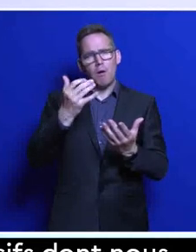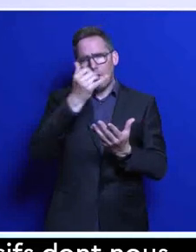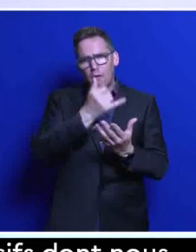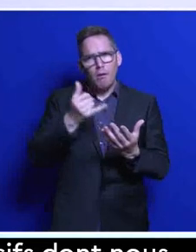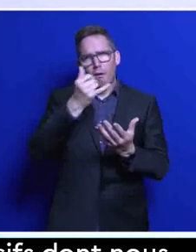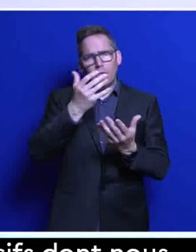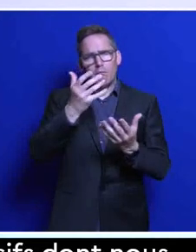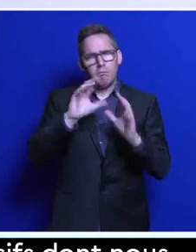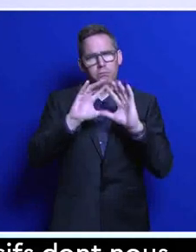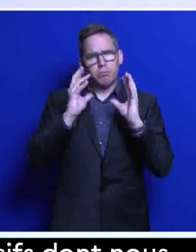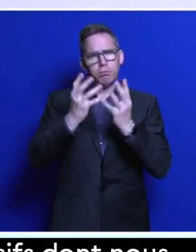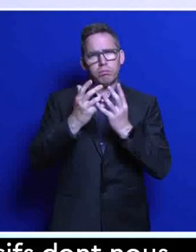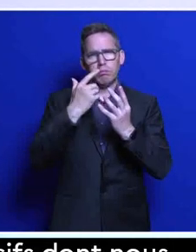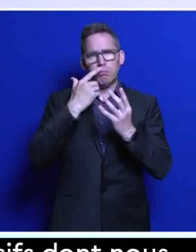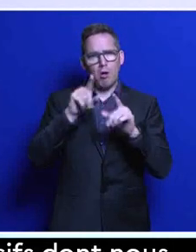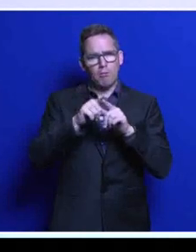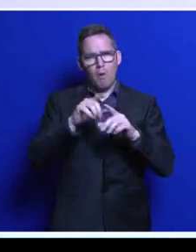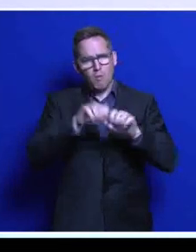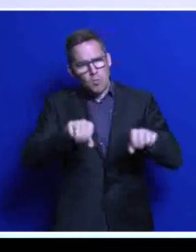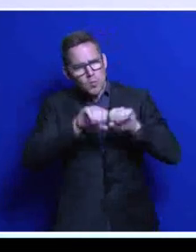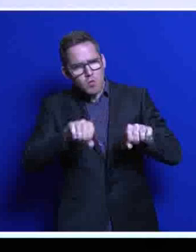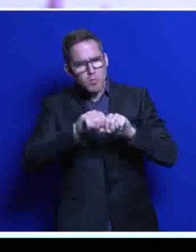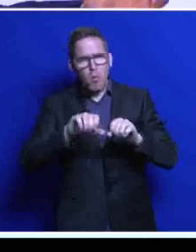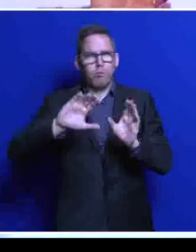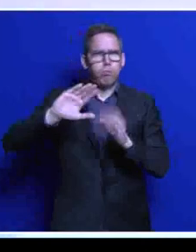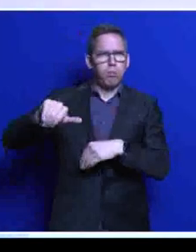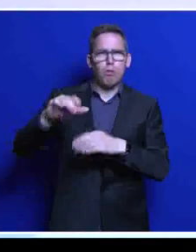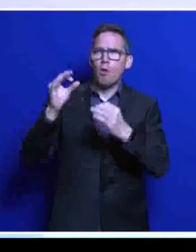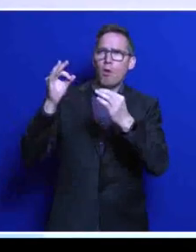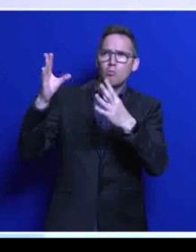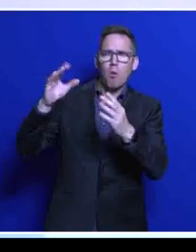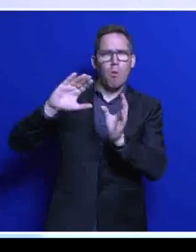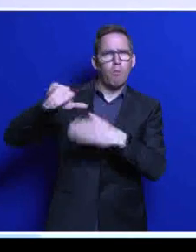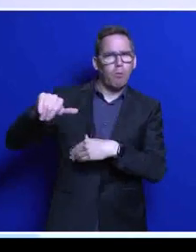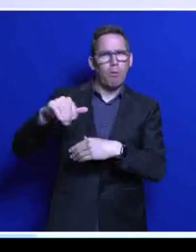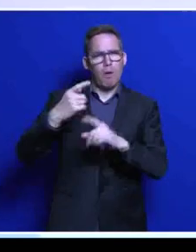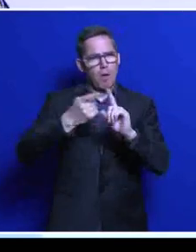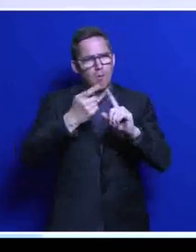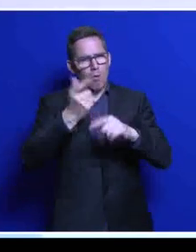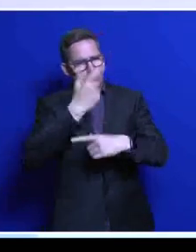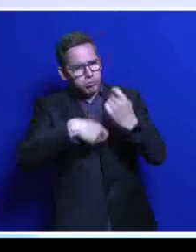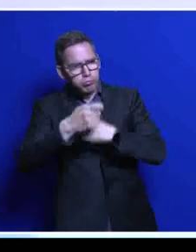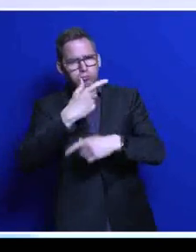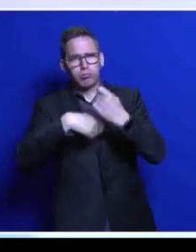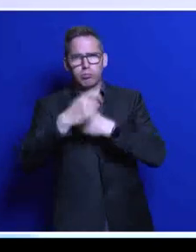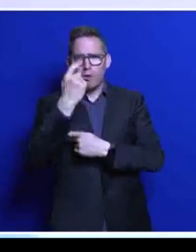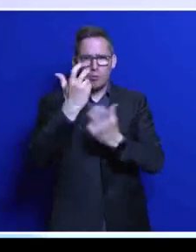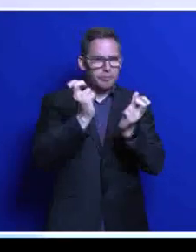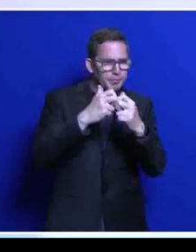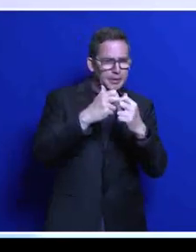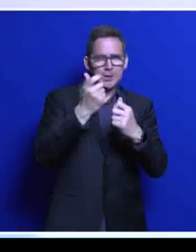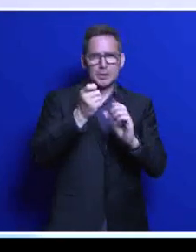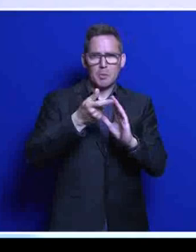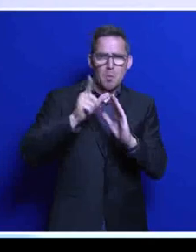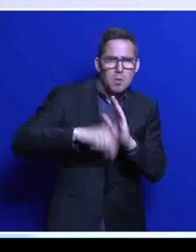se faisait au détriment du climat, où seuls comptaient les échanges économiques, où seuls comptaient le coût le plus